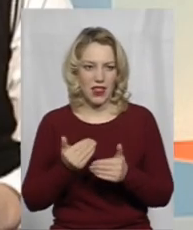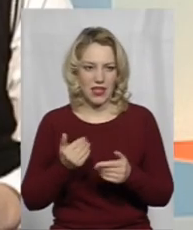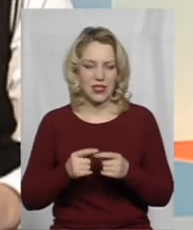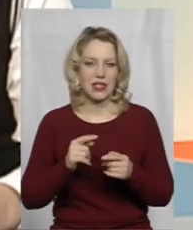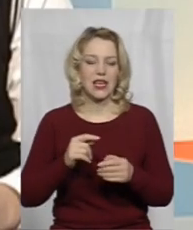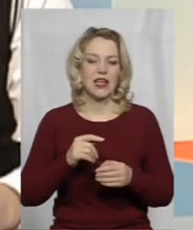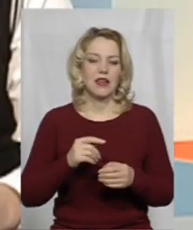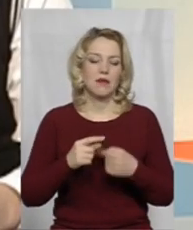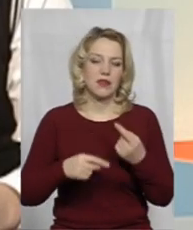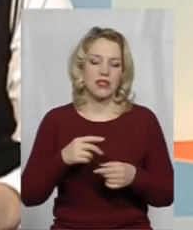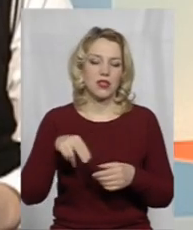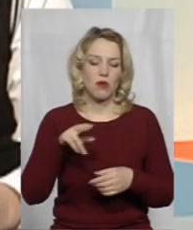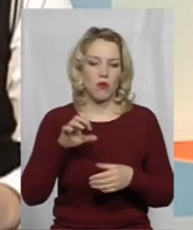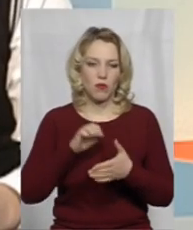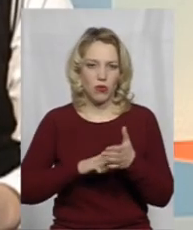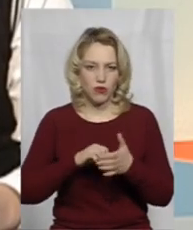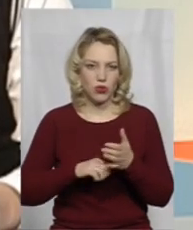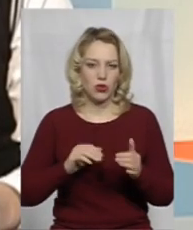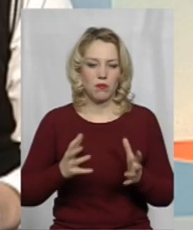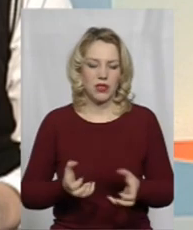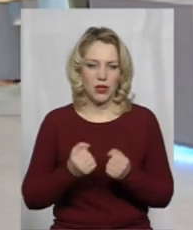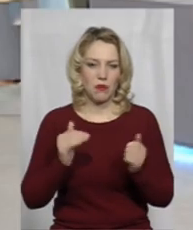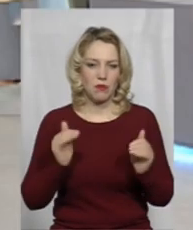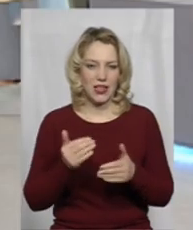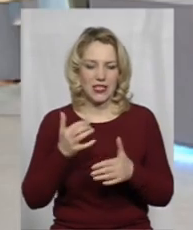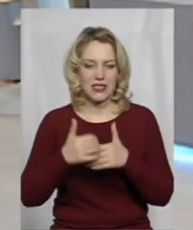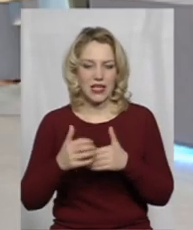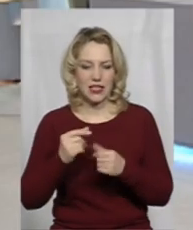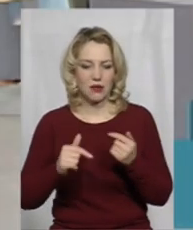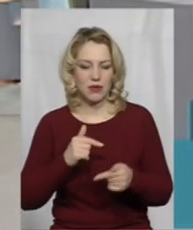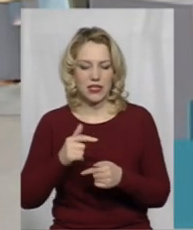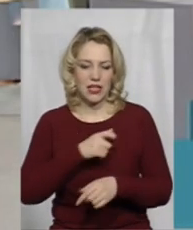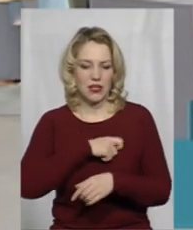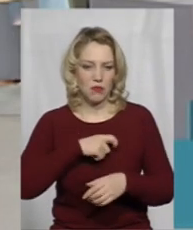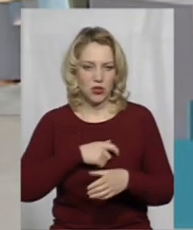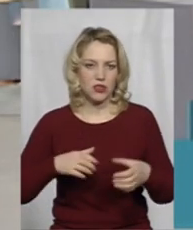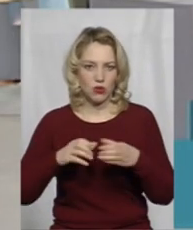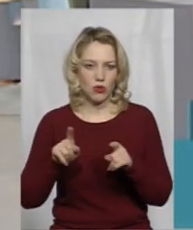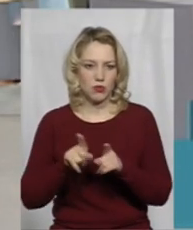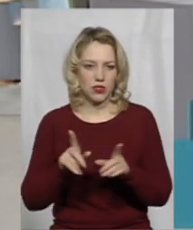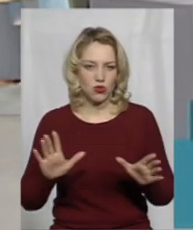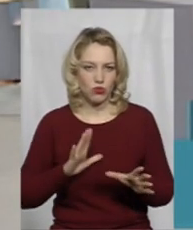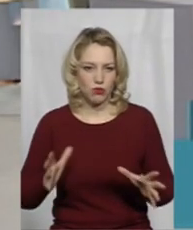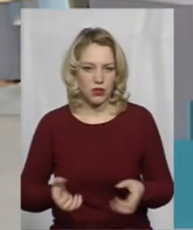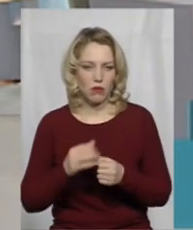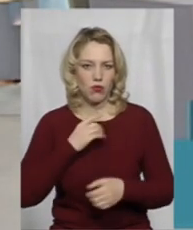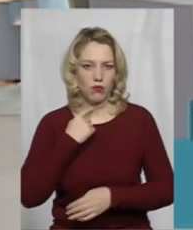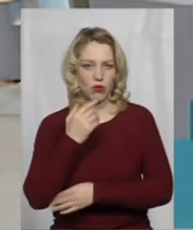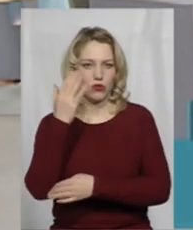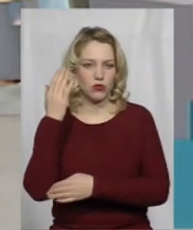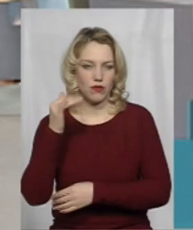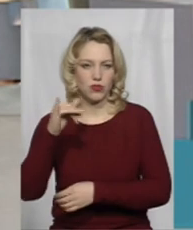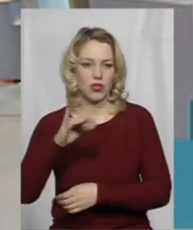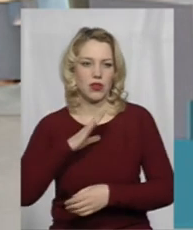медемів, по поводу підтримки малого і середнього бізнесу. І депутатський обласний корпус теж підтримував, було проголосовано і